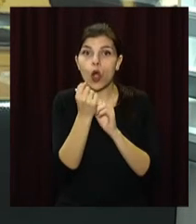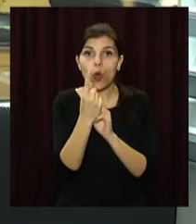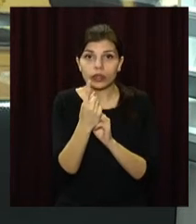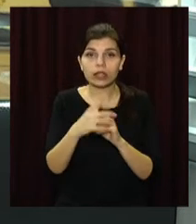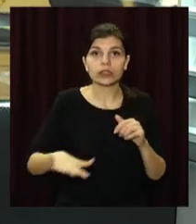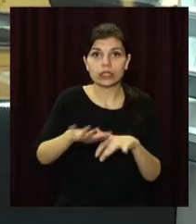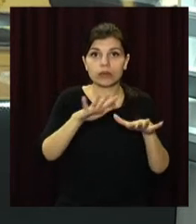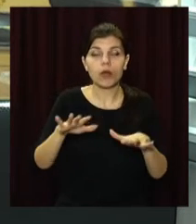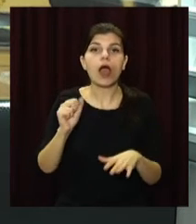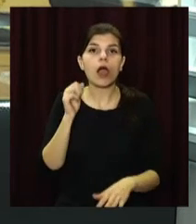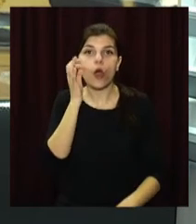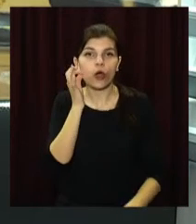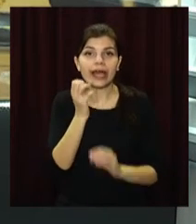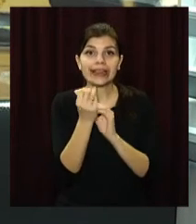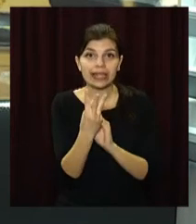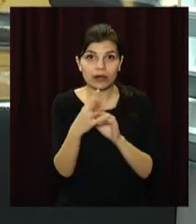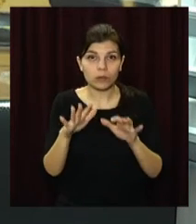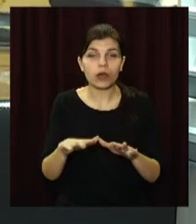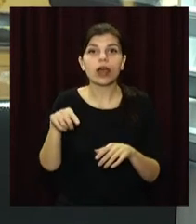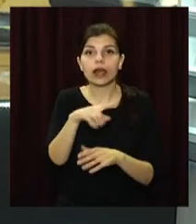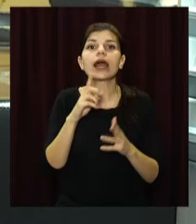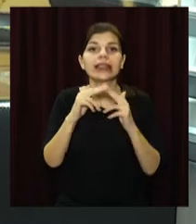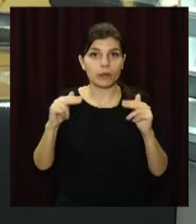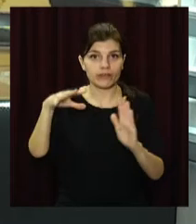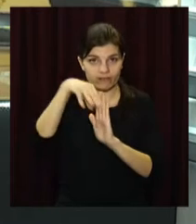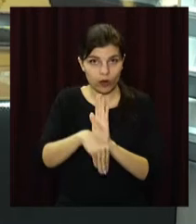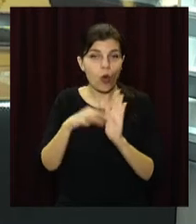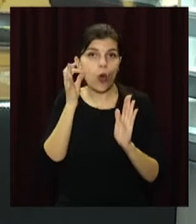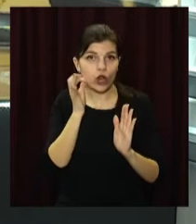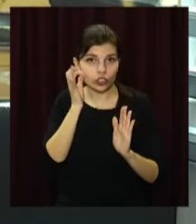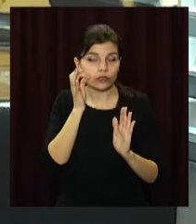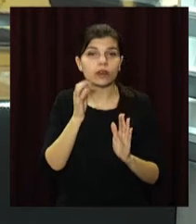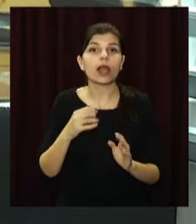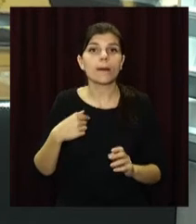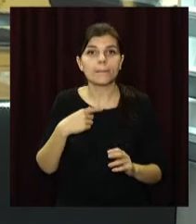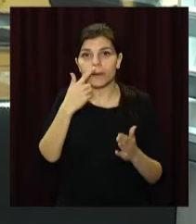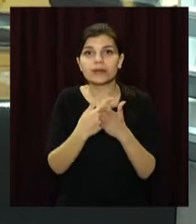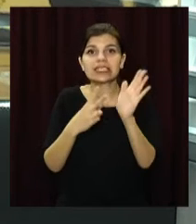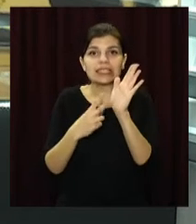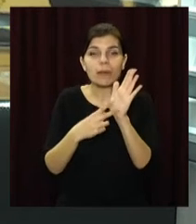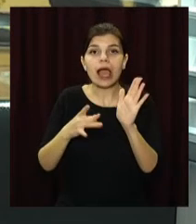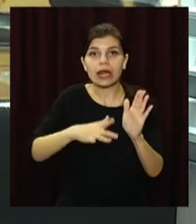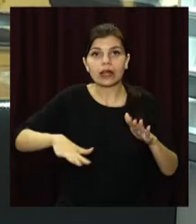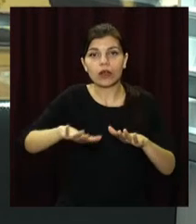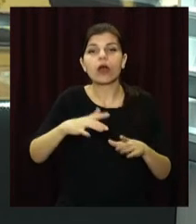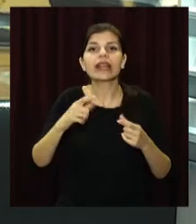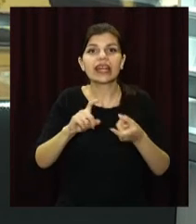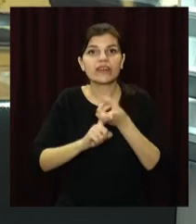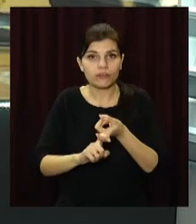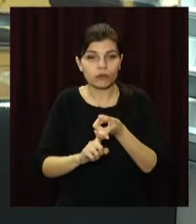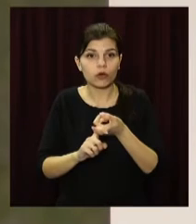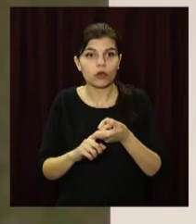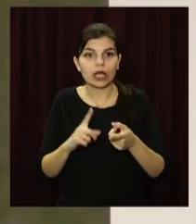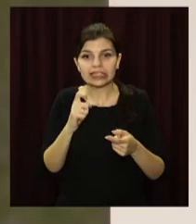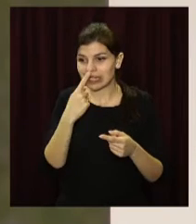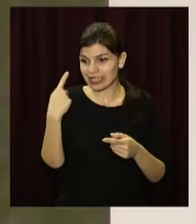територій, а помаранчеві – 13. Серед них і Дніпропетровщина. Крім того, ми серед семи регіонів країни, де кількість інфікованих